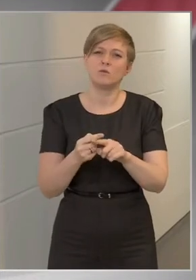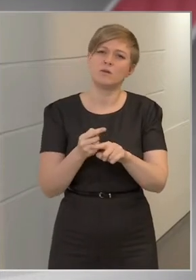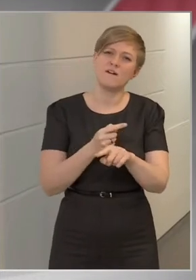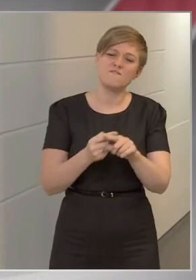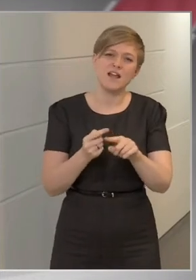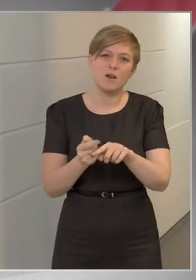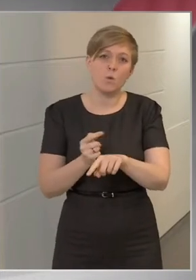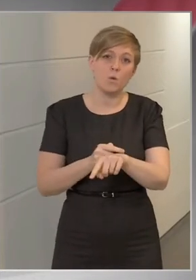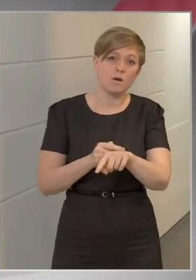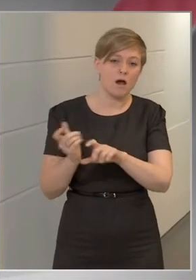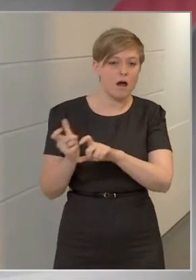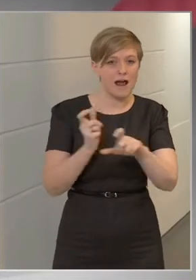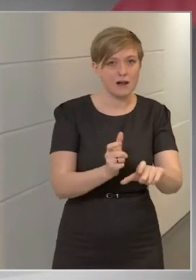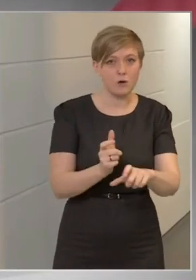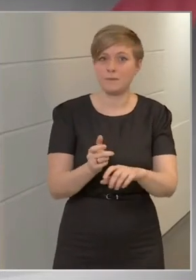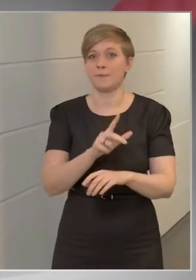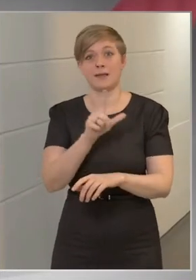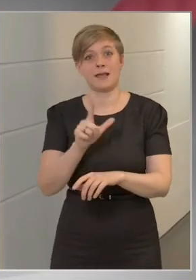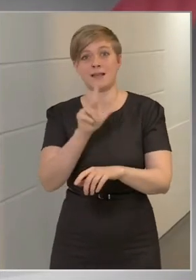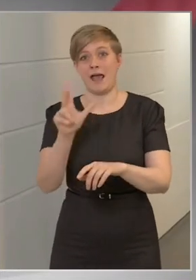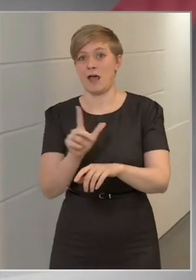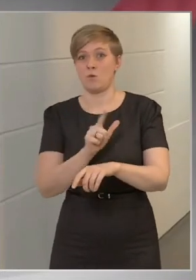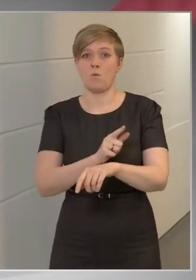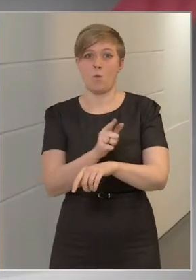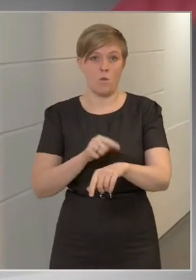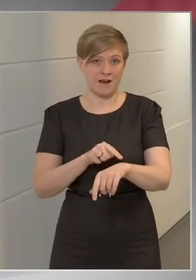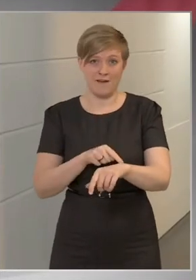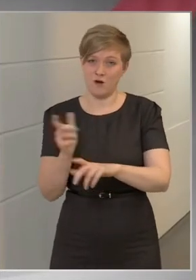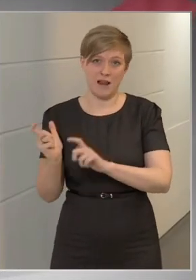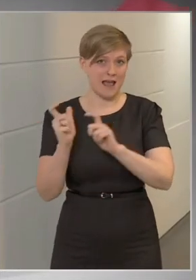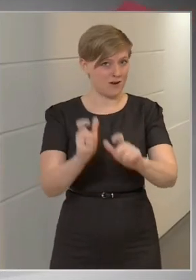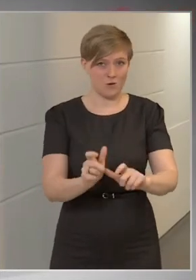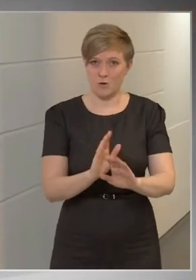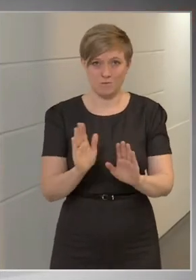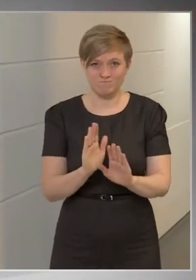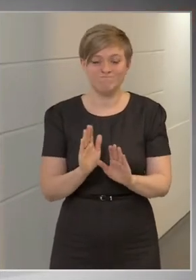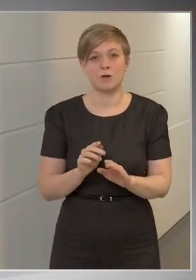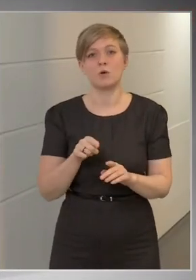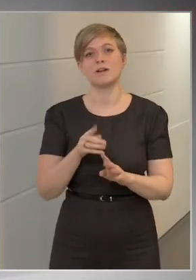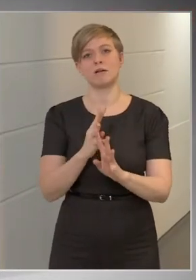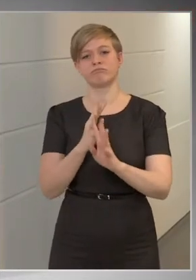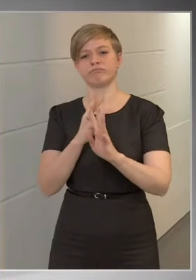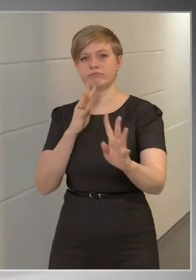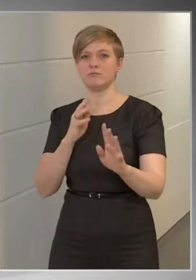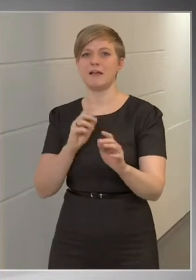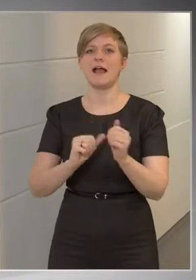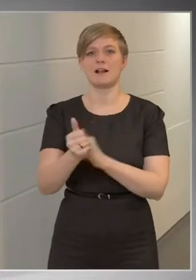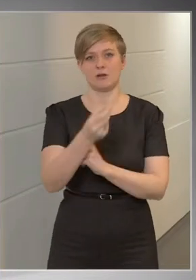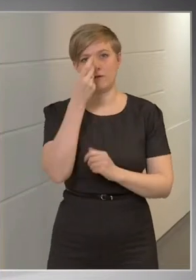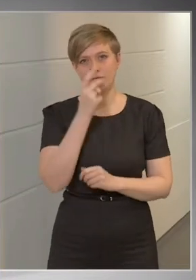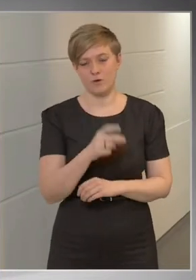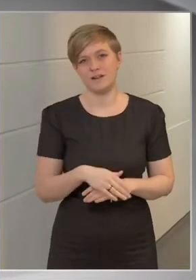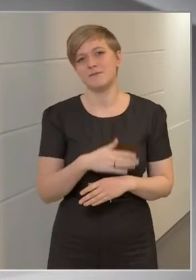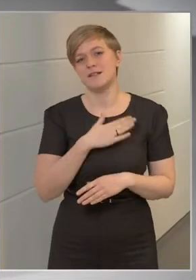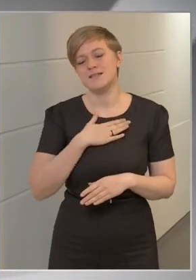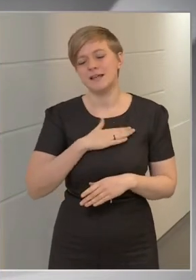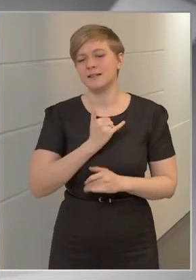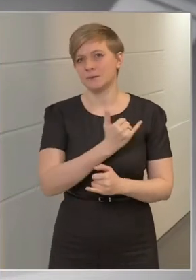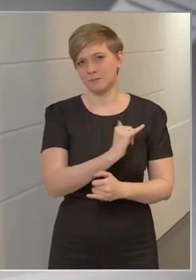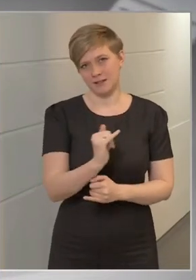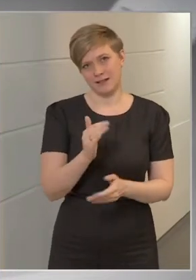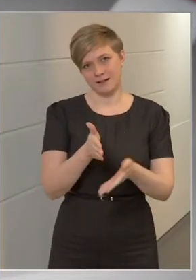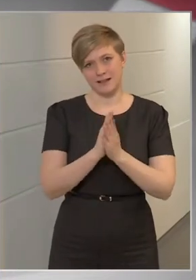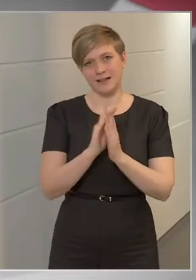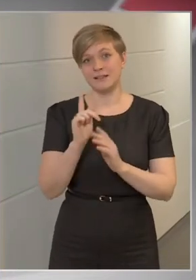fél órával az időpont előtt van, és nem két-három órával, akkor a hasonló tumultulózus jelenetek elkerülhetőek, ezért szeretnénk mindenkit kérni, hogy